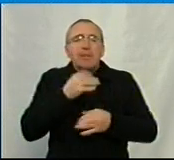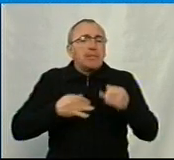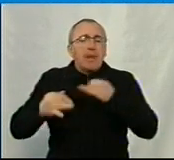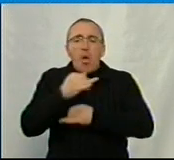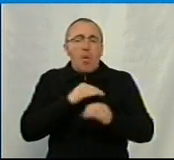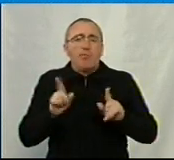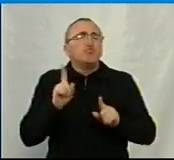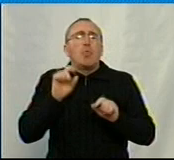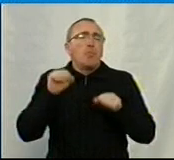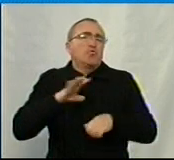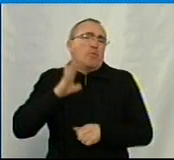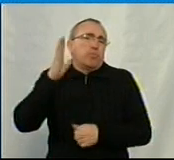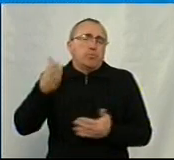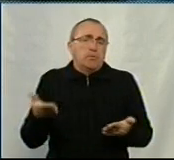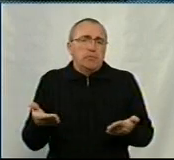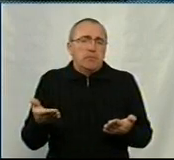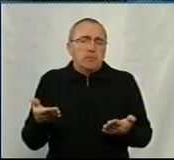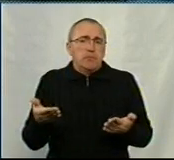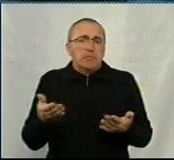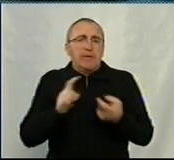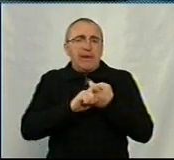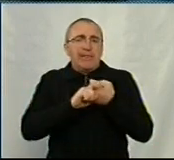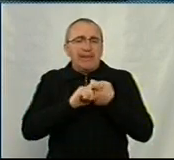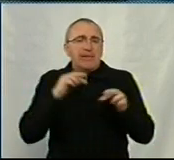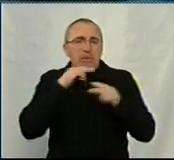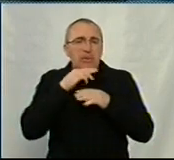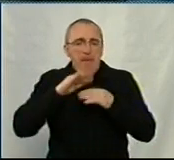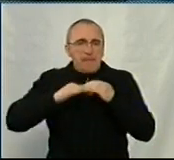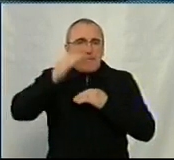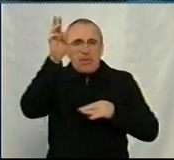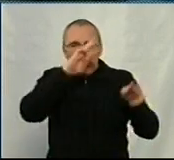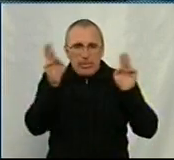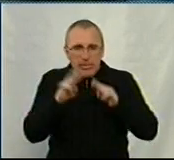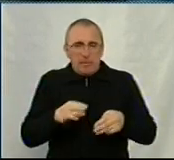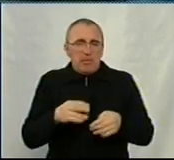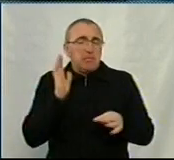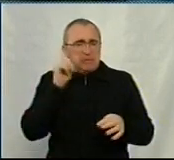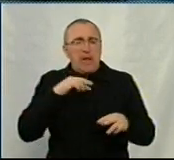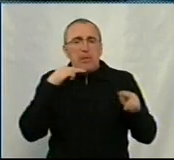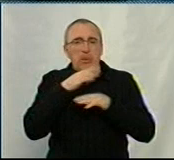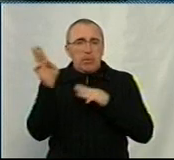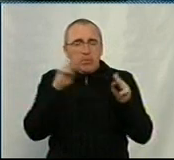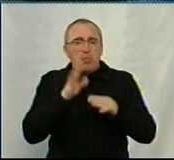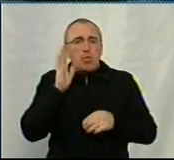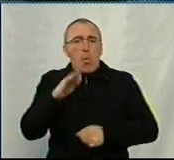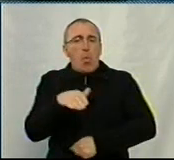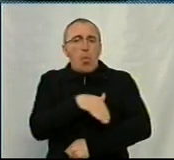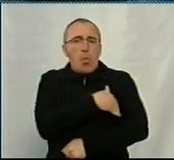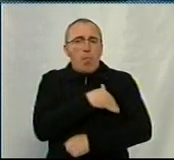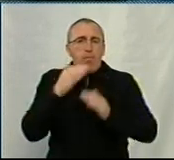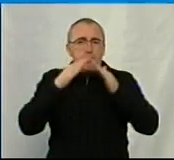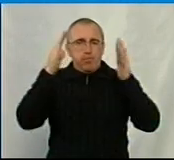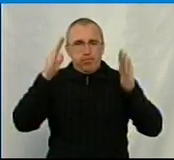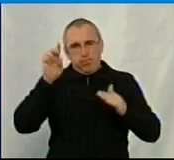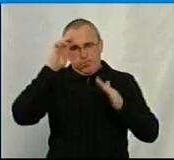Що це може бути? Ну, наприклад, дезінфекція під'їздів. Знаю, що дезінфікують лише комунальні будинки,